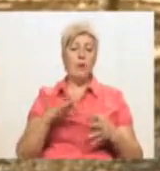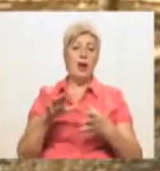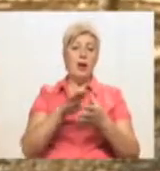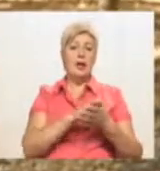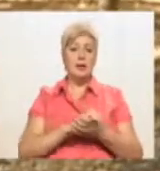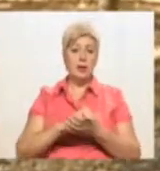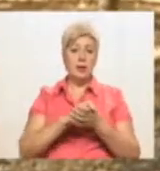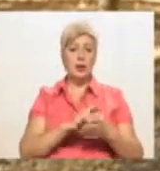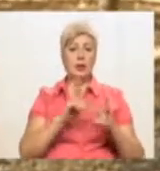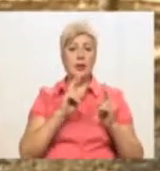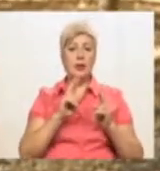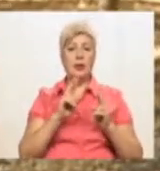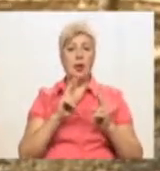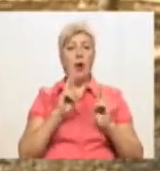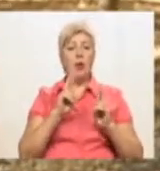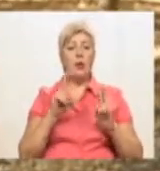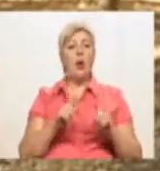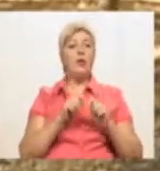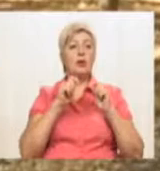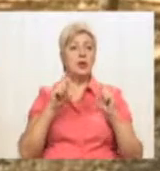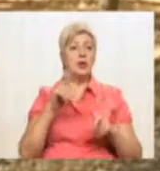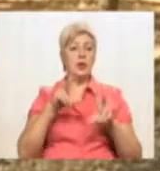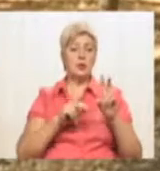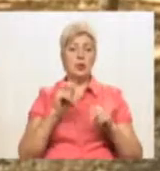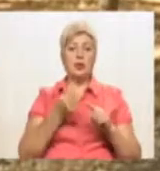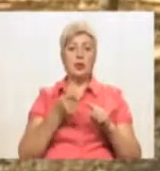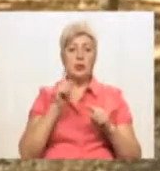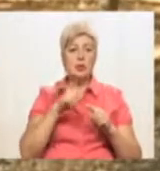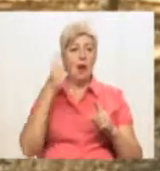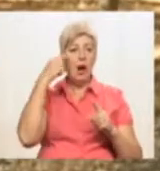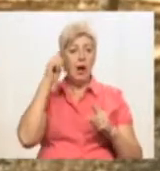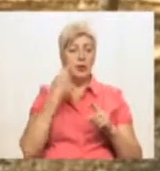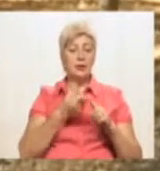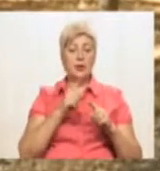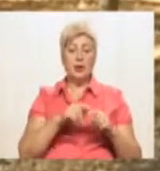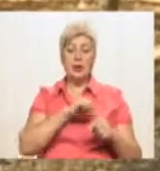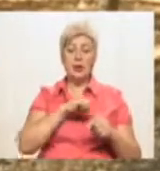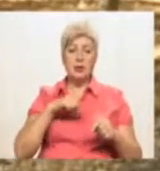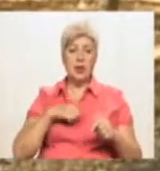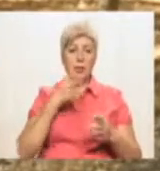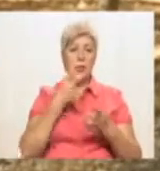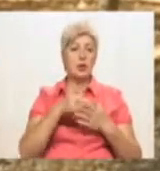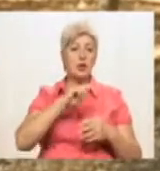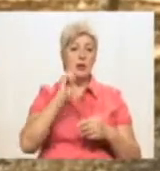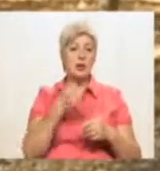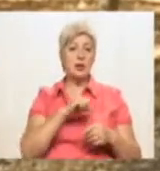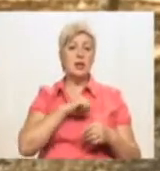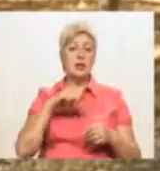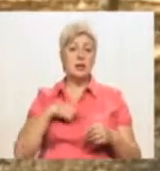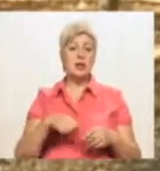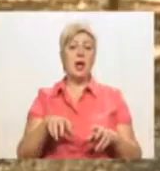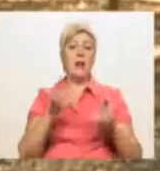конкурсу цього року, то вони саме назвали авторів, які безпосередньо бачили війну і безпосередньо